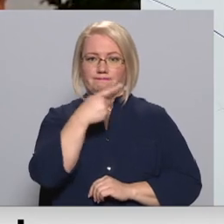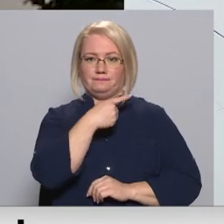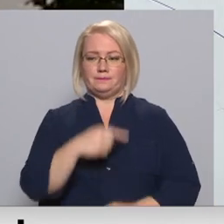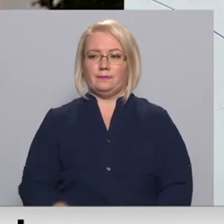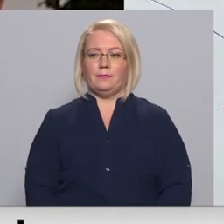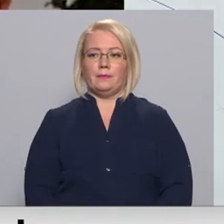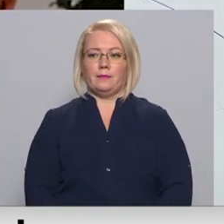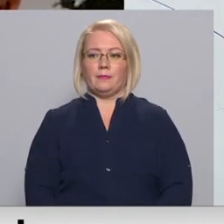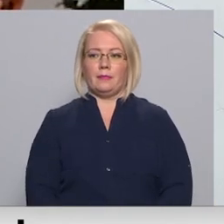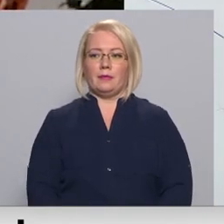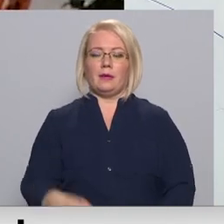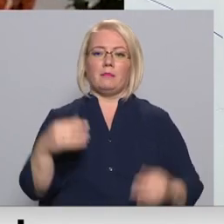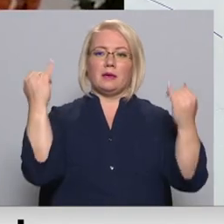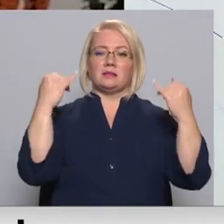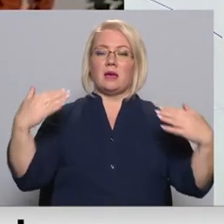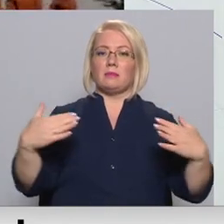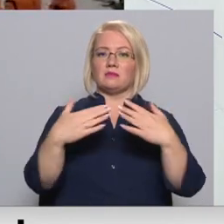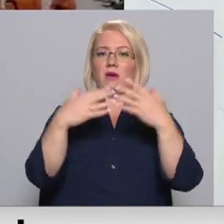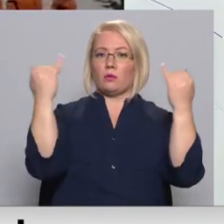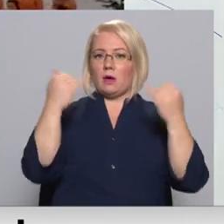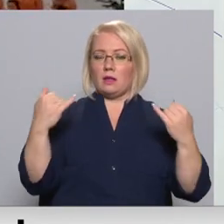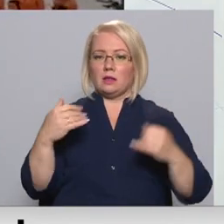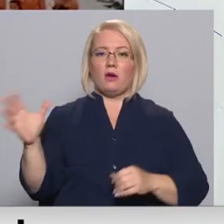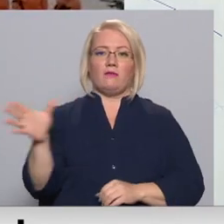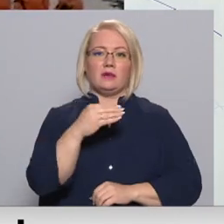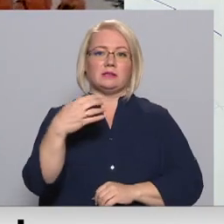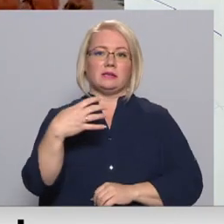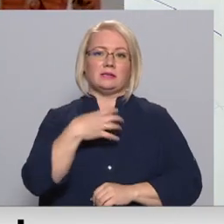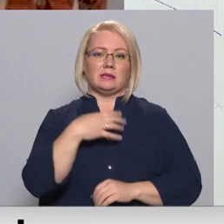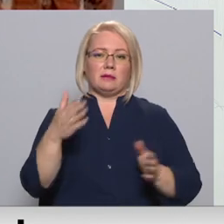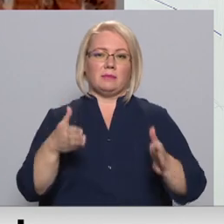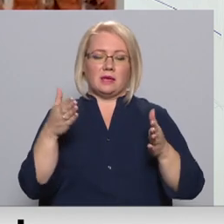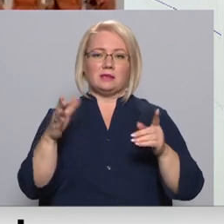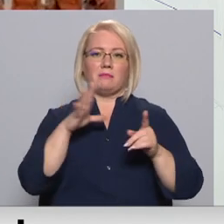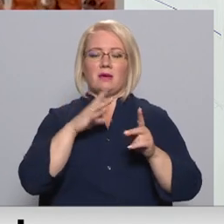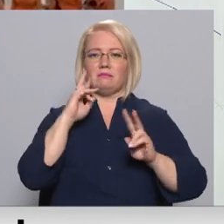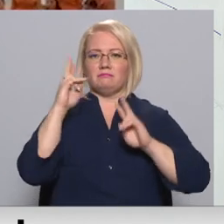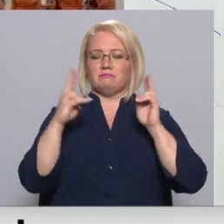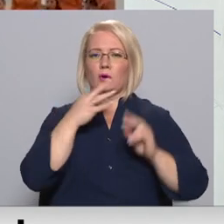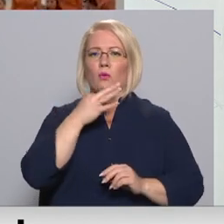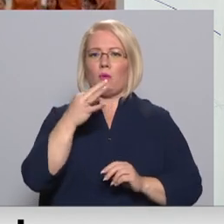Nirdzēja Ziemassvētka eglīte un viss slimnīcas gaitaņas piepildīja korāļu skaņas.